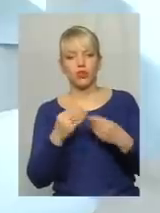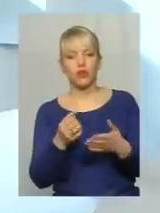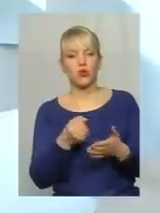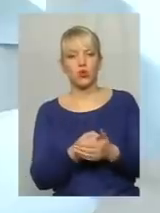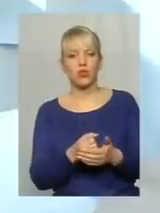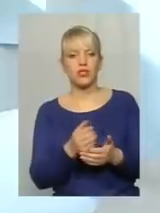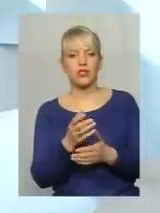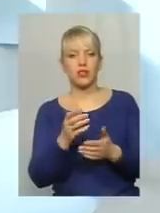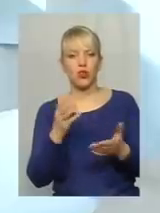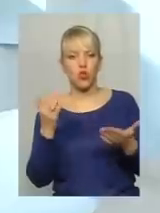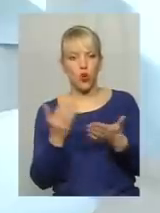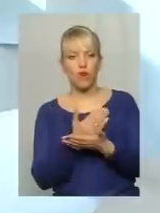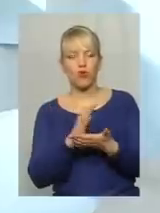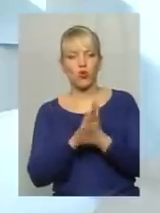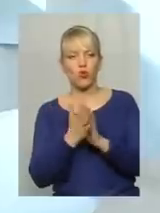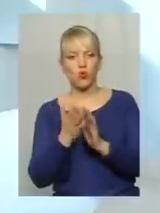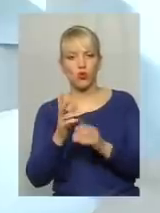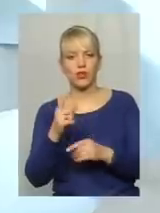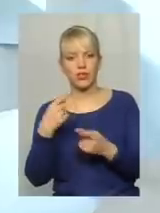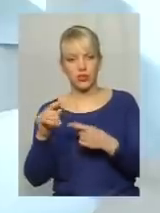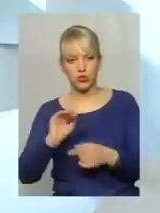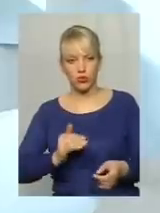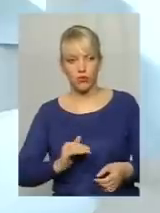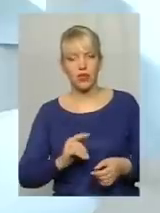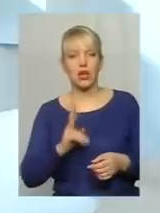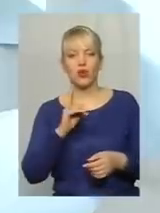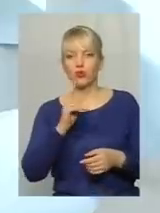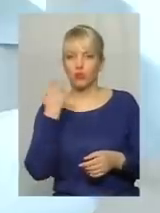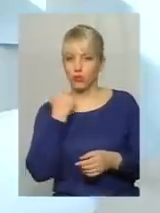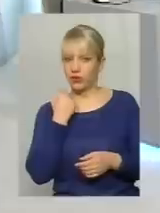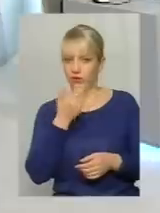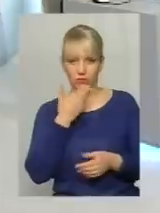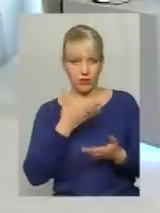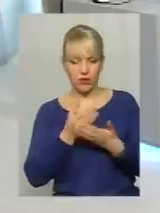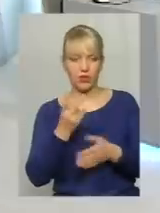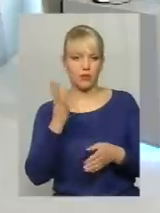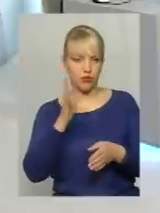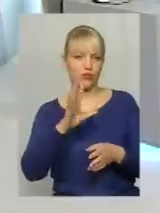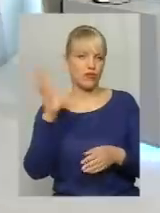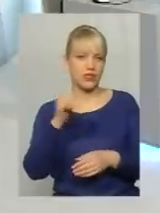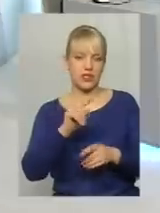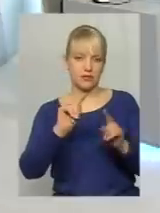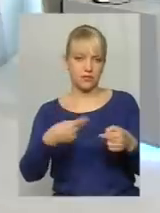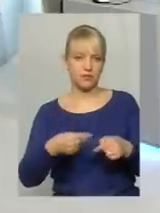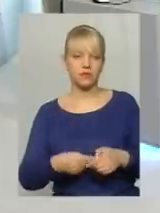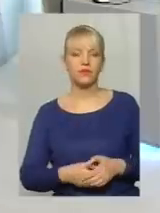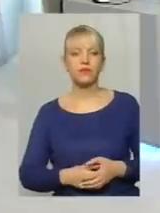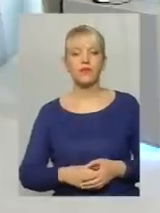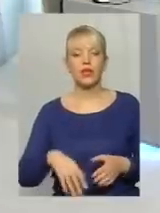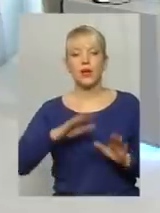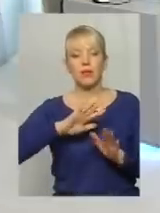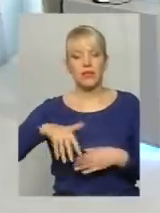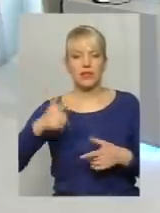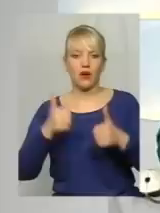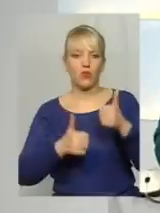звичайно, всі борги, якщо хтось десь щось не доплатив, будуть стягнуті. Після конкурсу всі будинки у